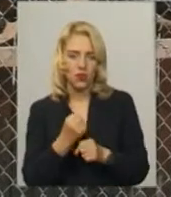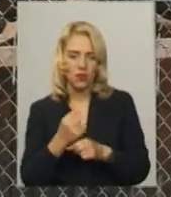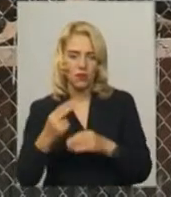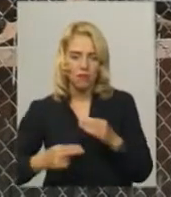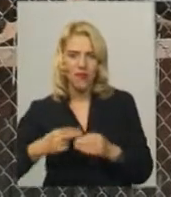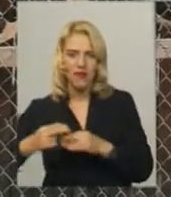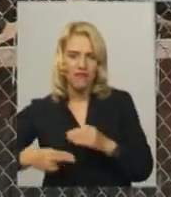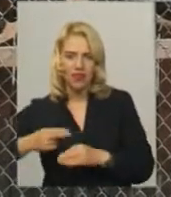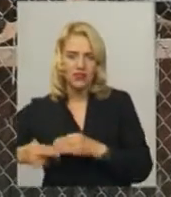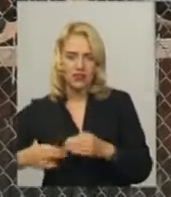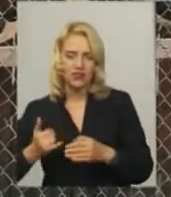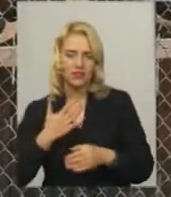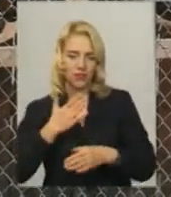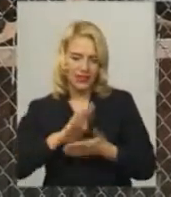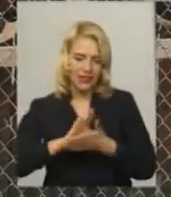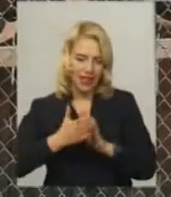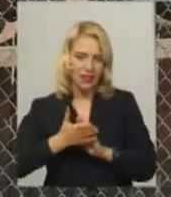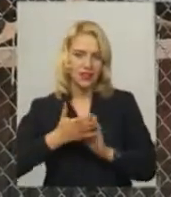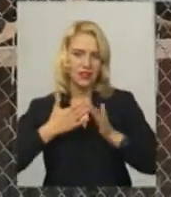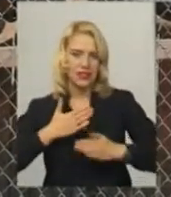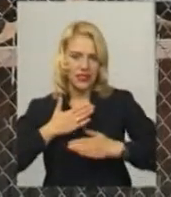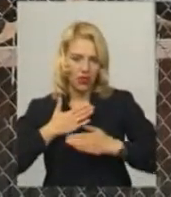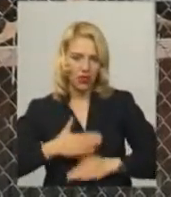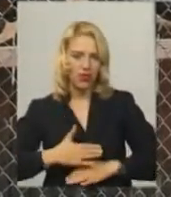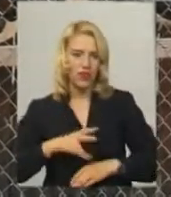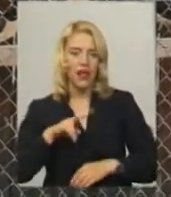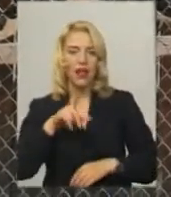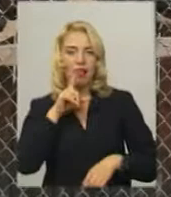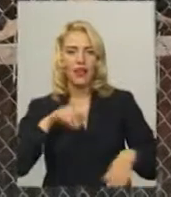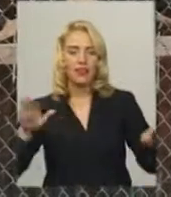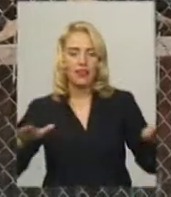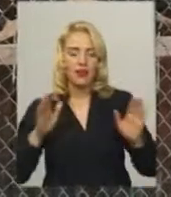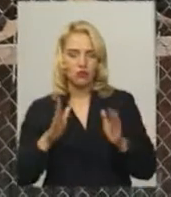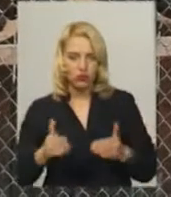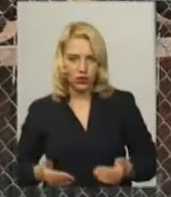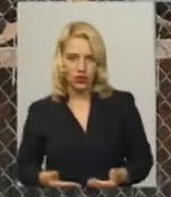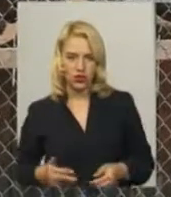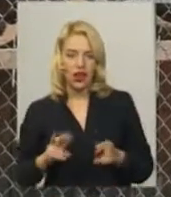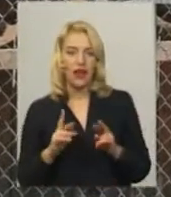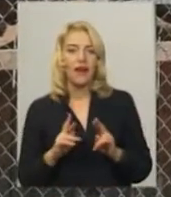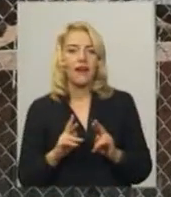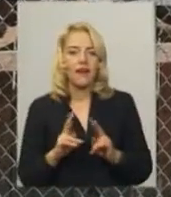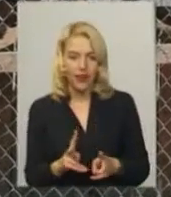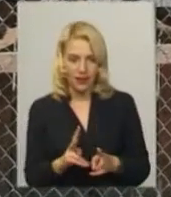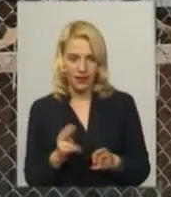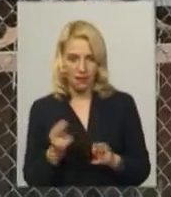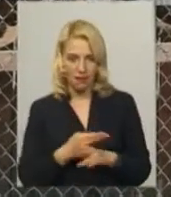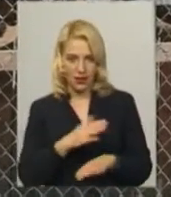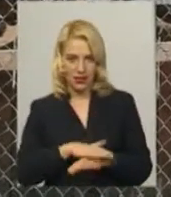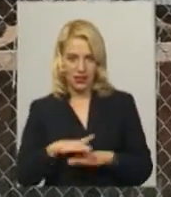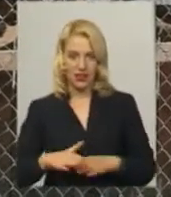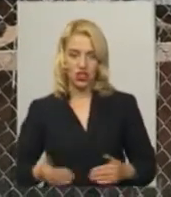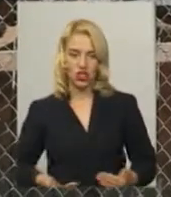зараз стан задовільний, лелека буде жити. Але як вона буде жити без ніг –